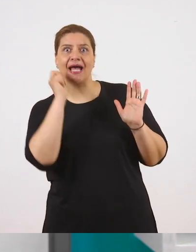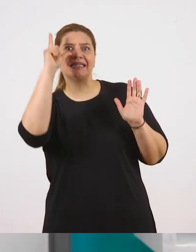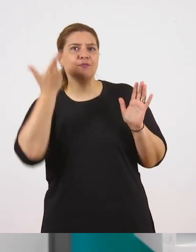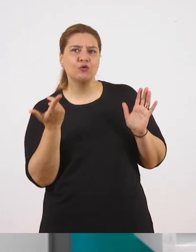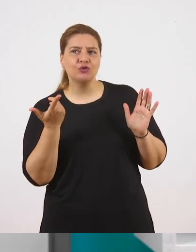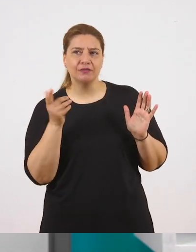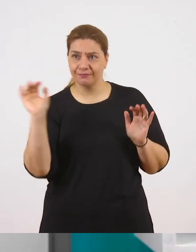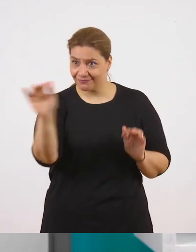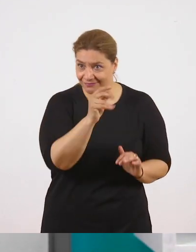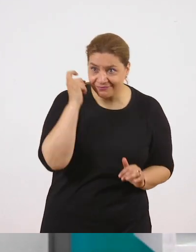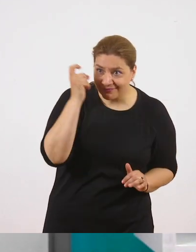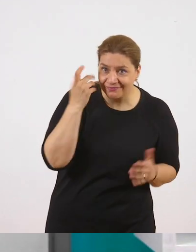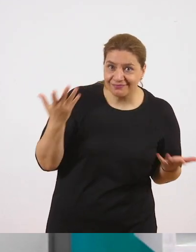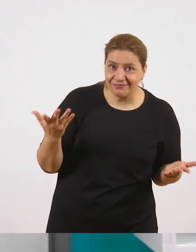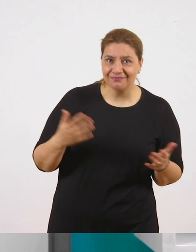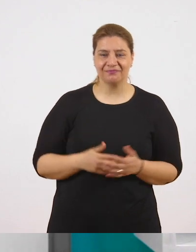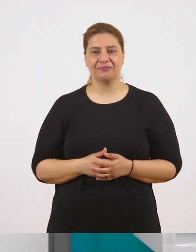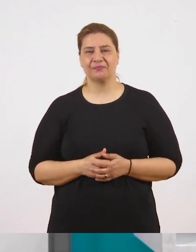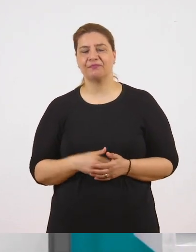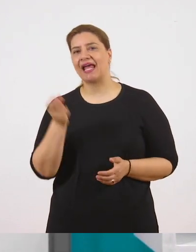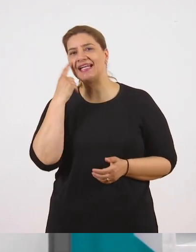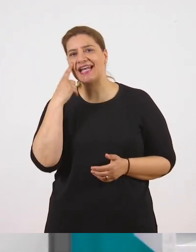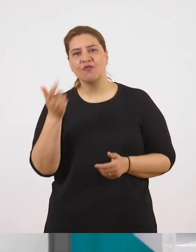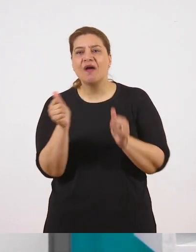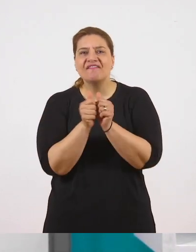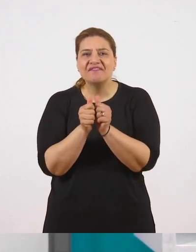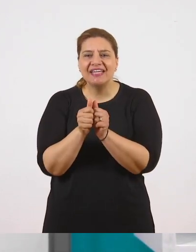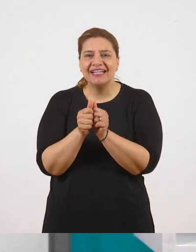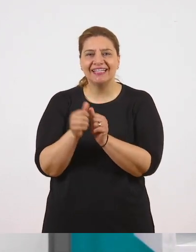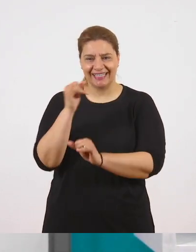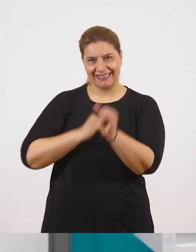Σκεφτήκατε. Για να δούμε τι λένε οι φίλοι μας.